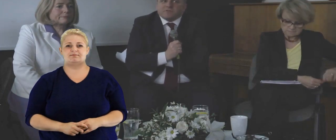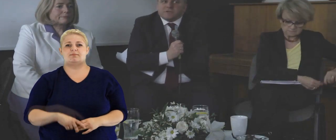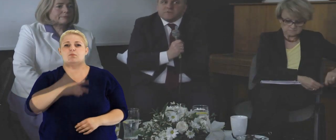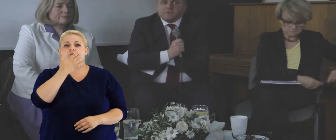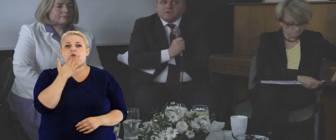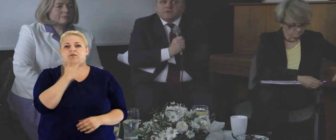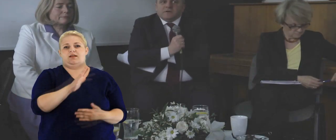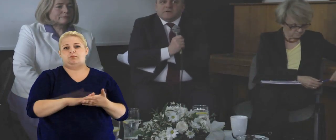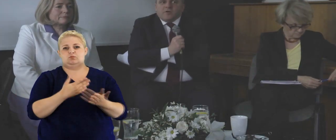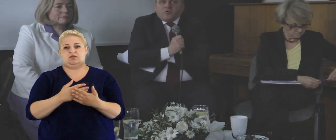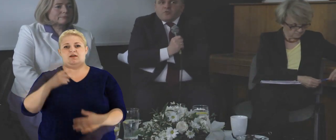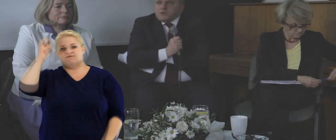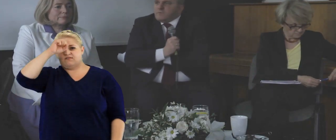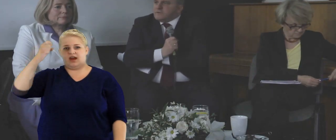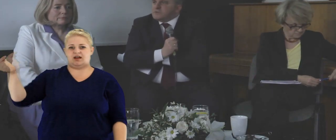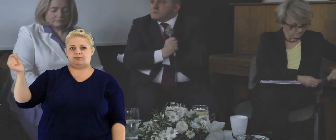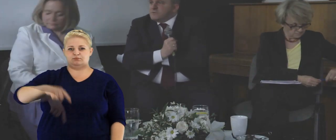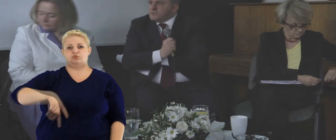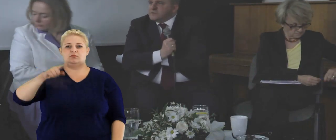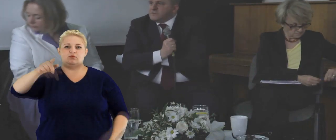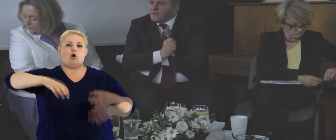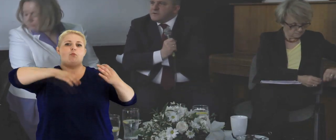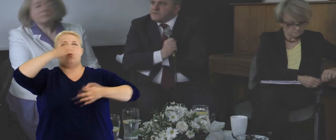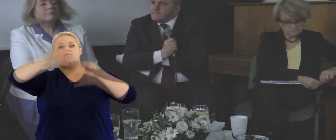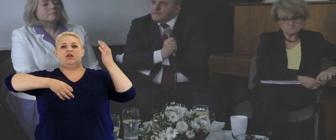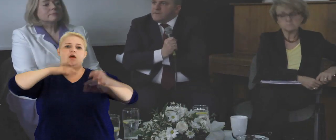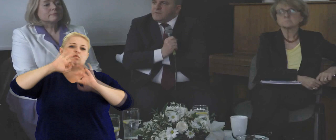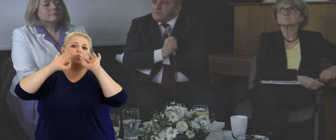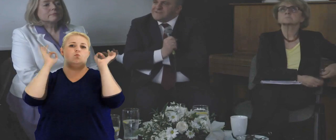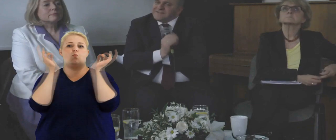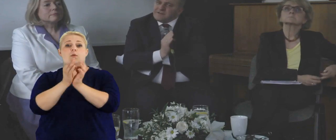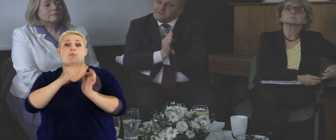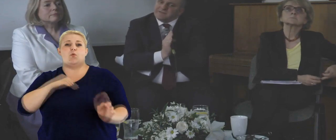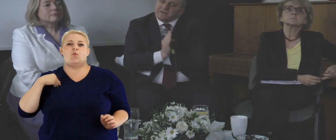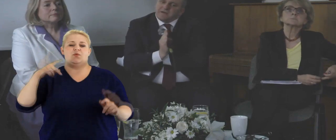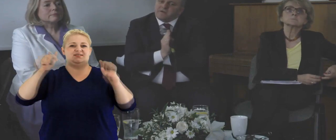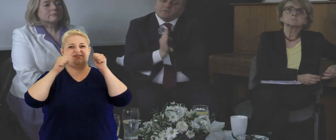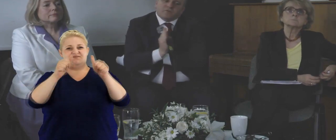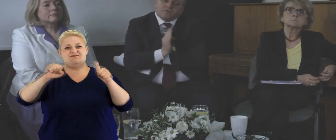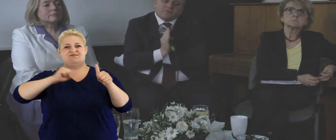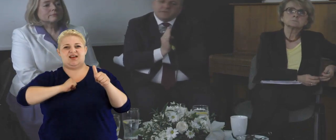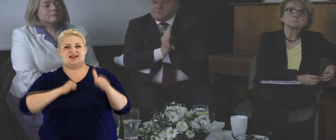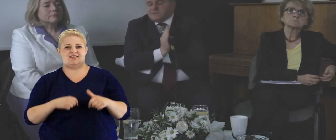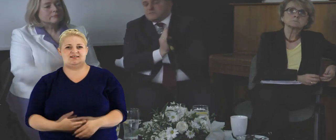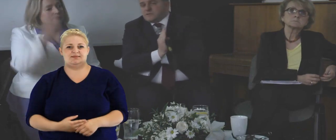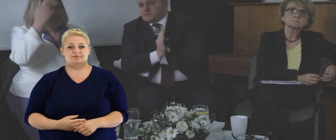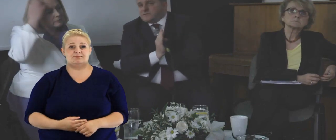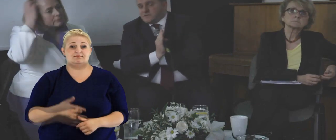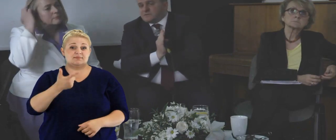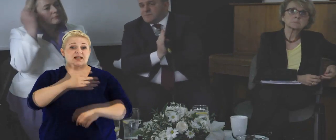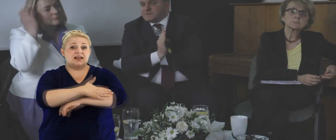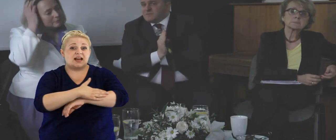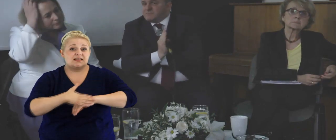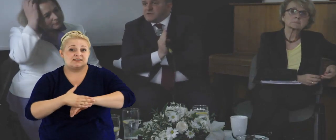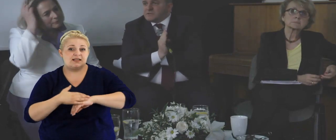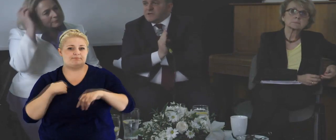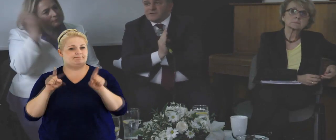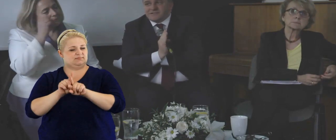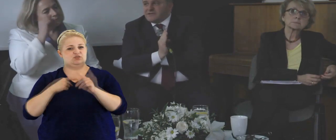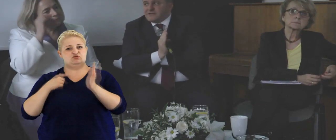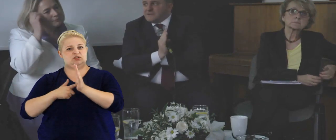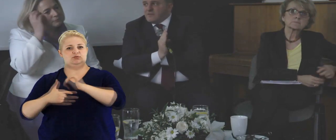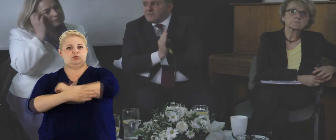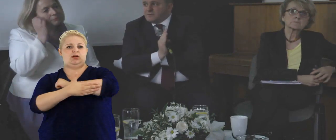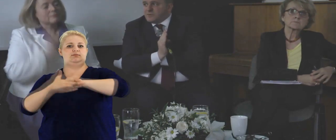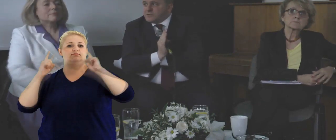jakiś wariat przyszedł ogólnie opowiadać o tym, że w Polsce jest fajnie, więc ta granica, którą ja sobie też ją często wyznaczę, ona jest bardzo bezpieczna,